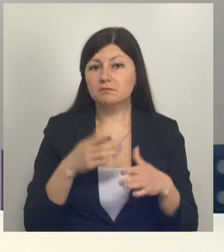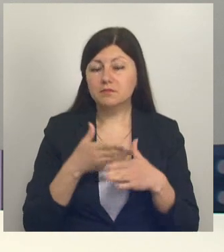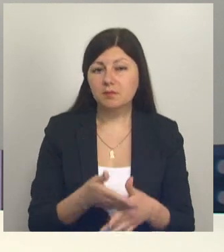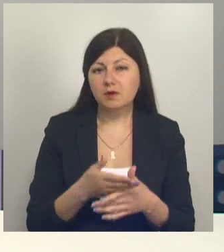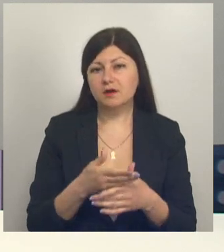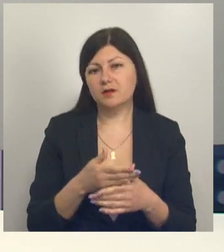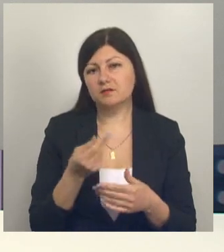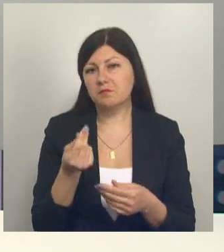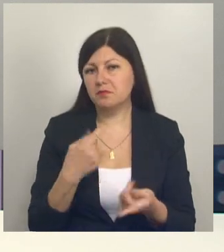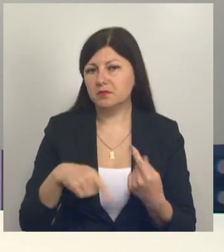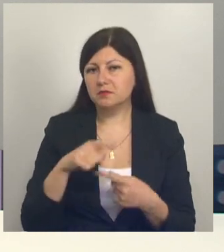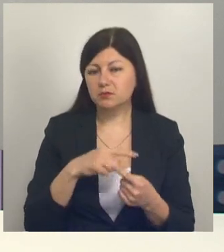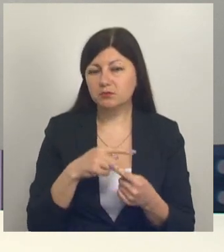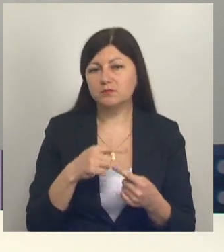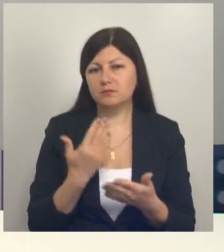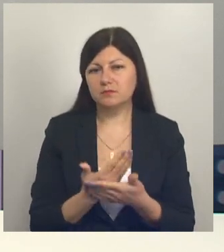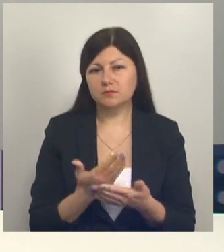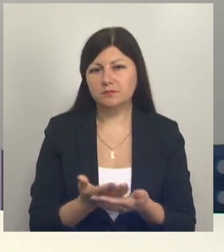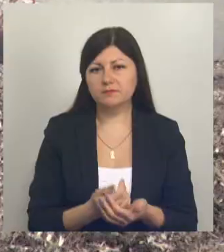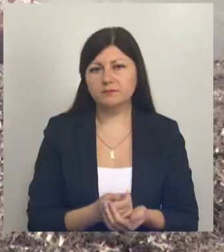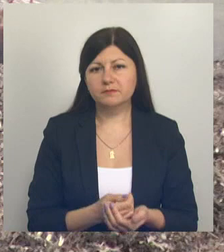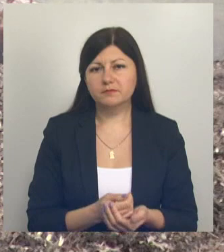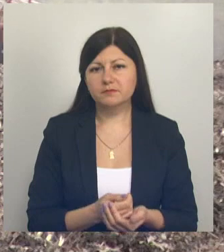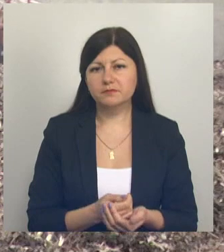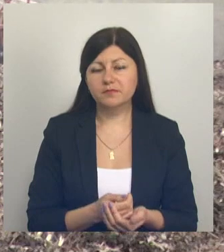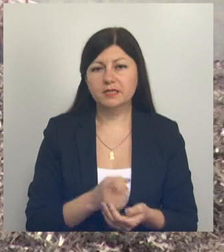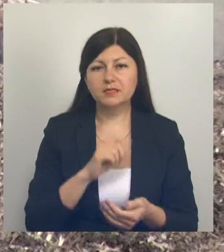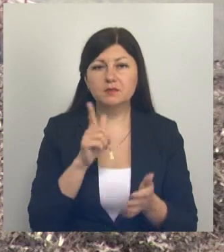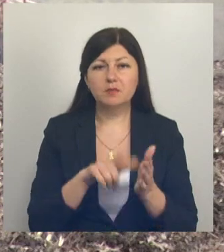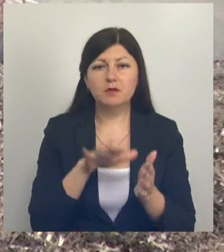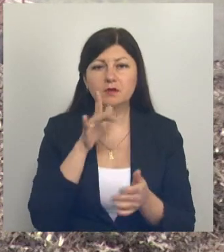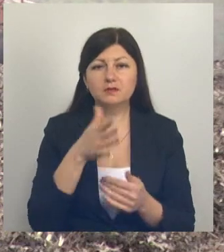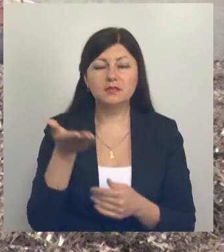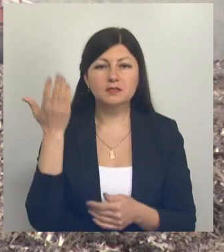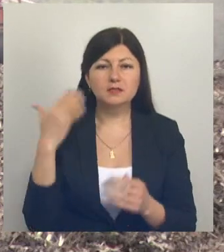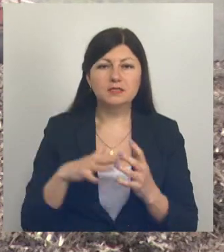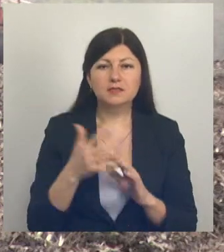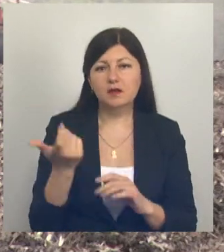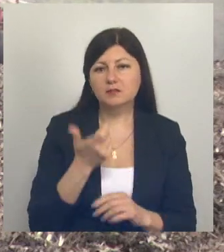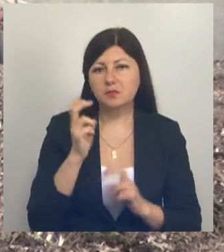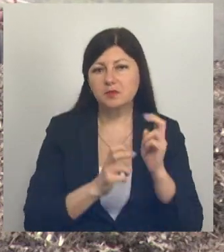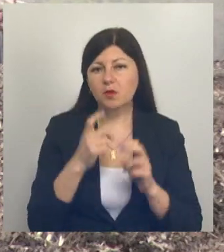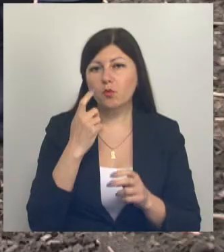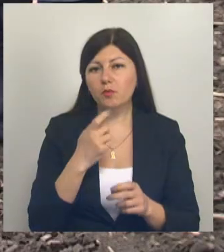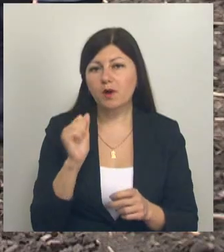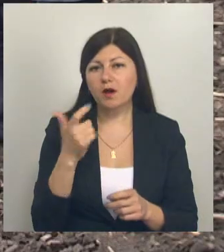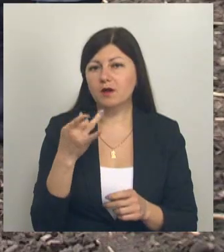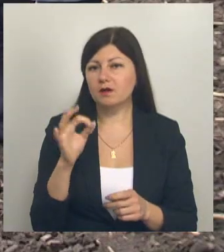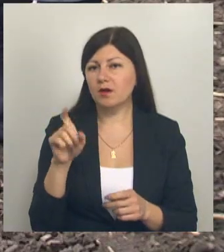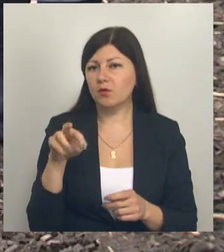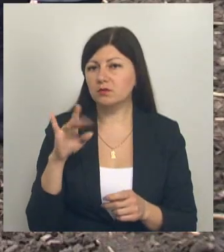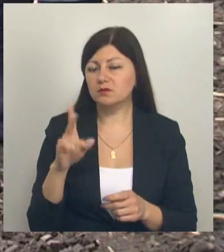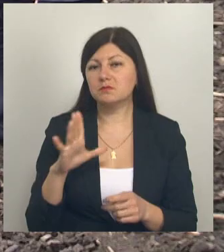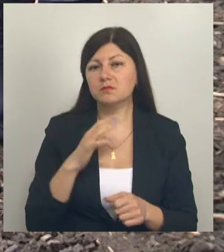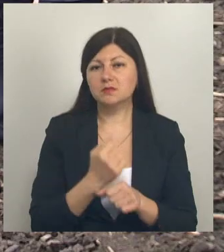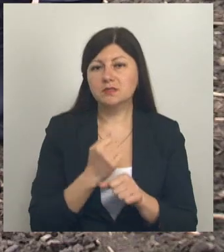устойчивости бизнеса? В следующем сюжете. 17 лет назад сельскохозяйственное предприятие «Губкин Агрохолдинг» было создано